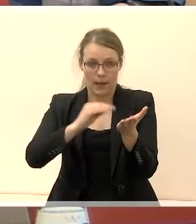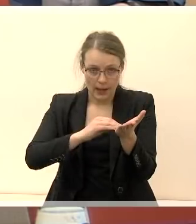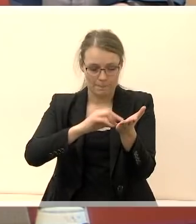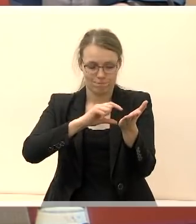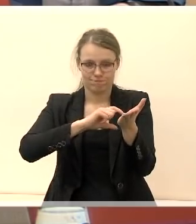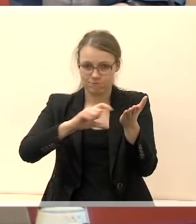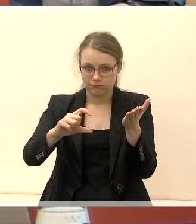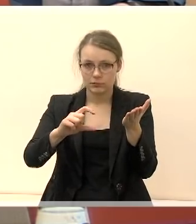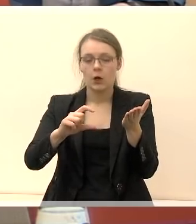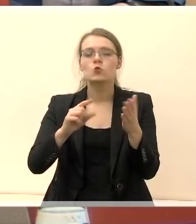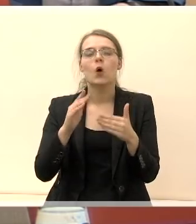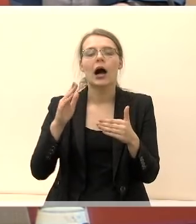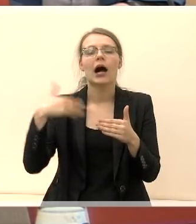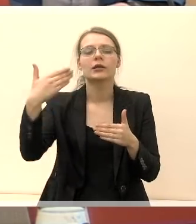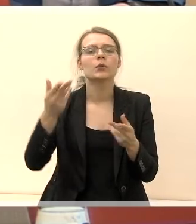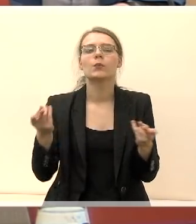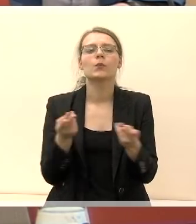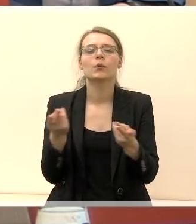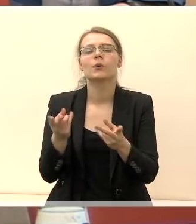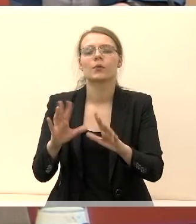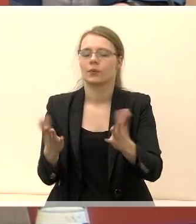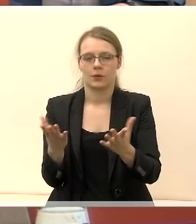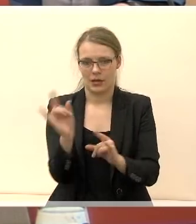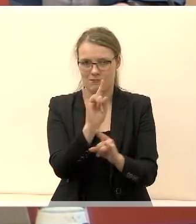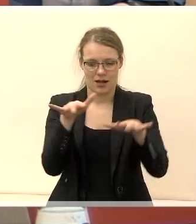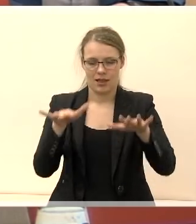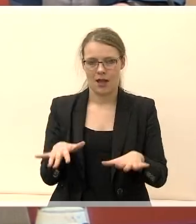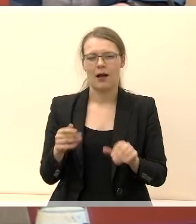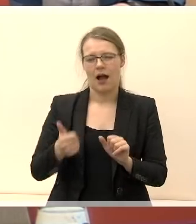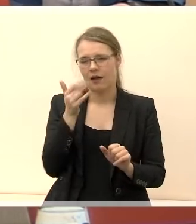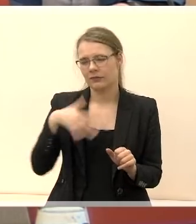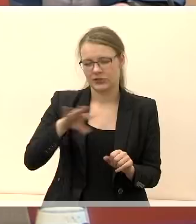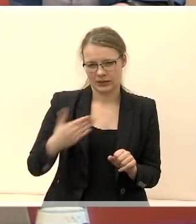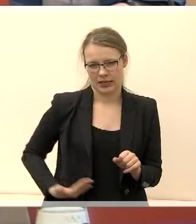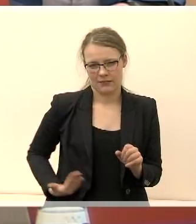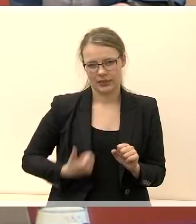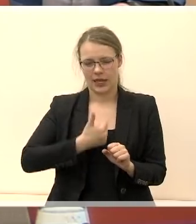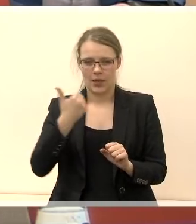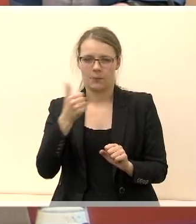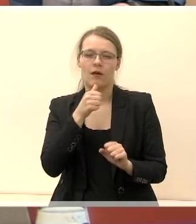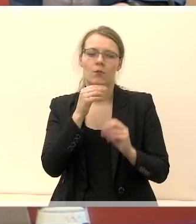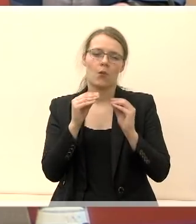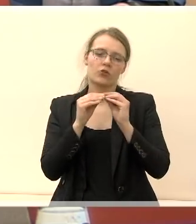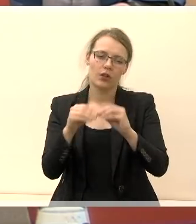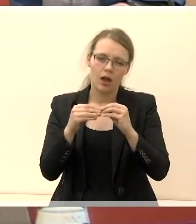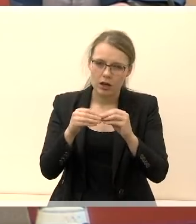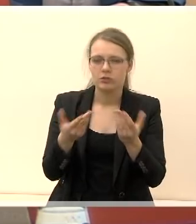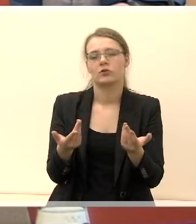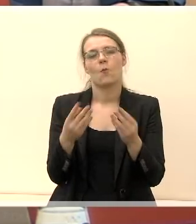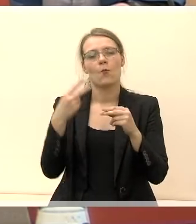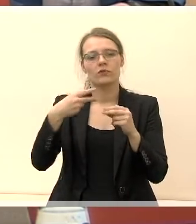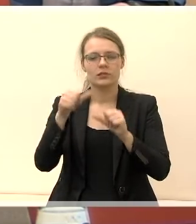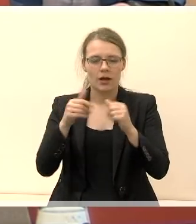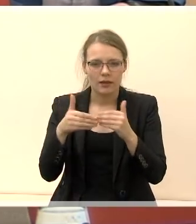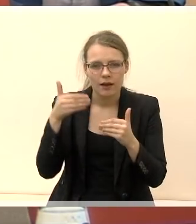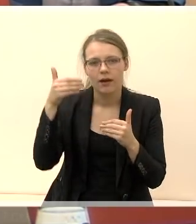dalį su perspektyva, ko reiktų Marijampolė, kad mes gerai gyventum po 10, po 20, dar